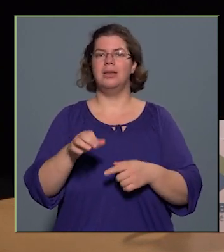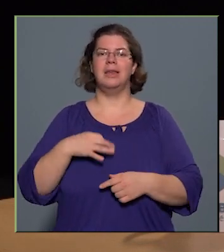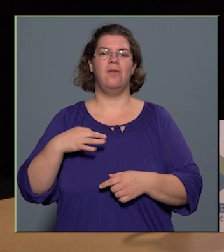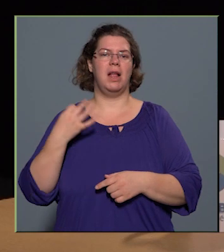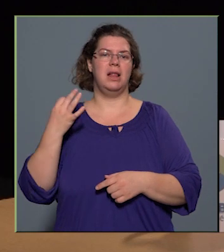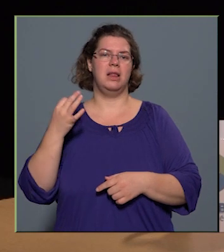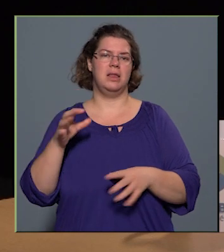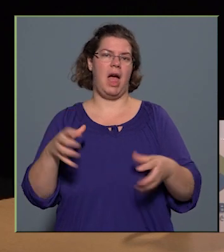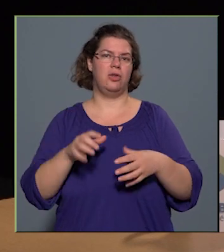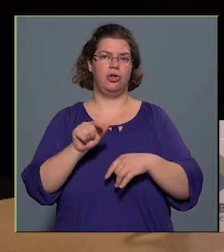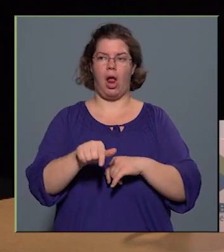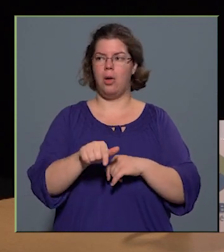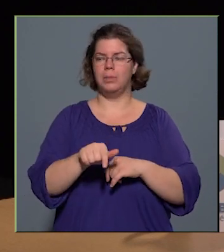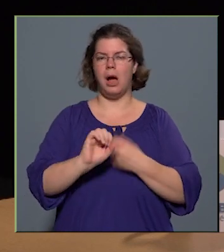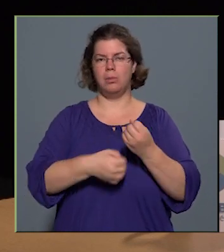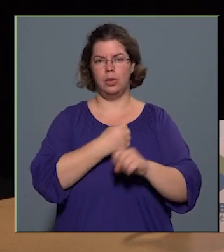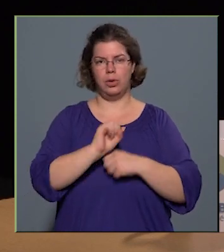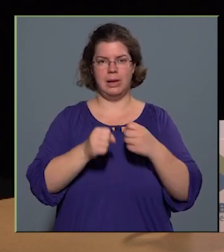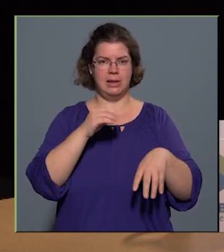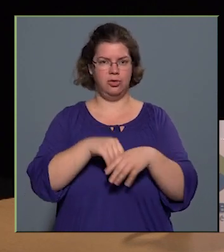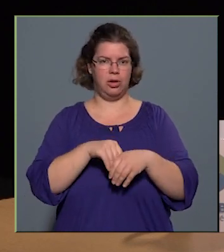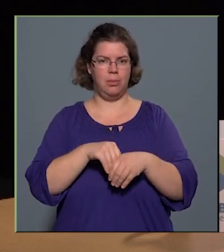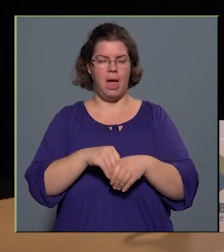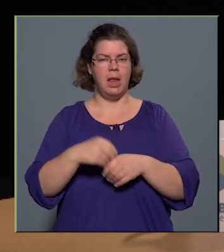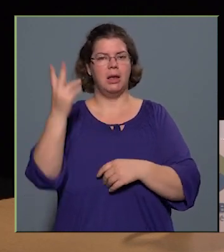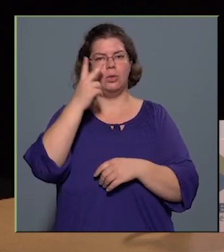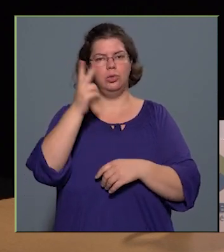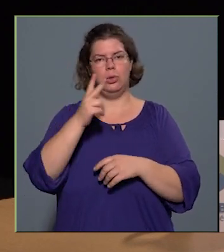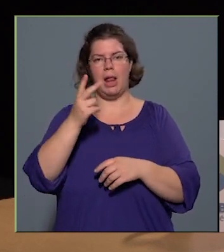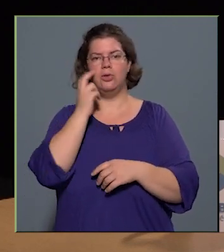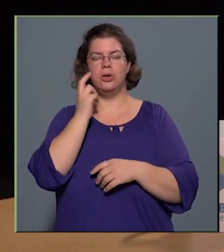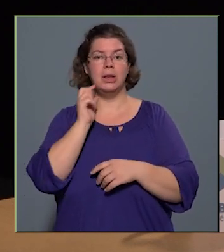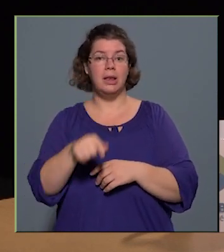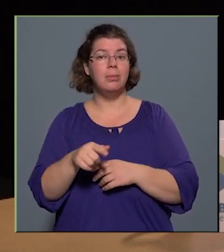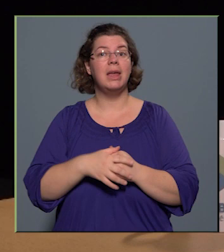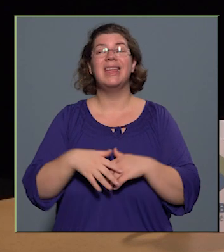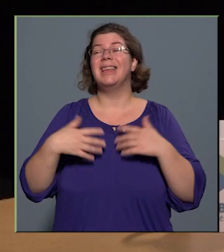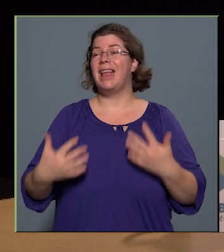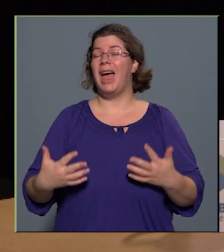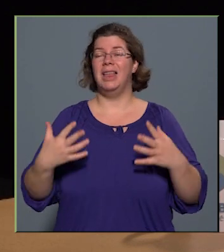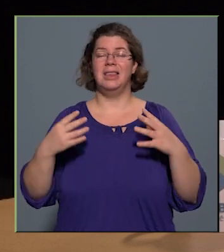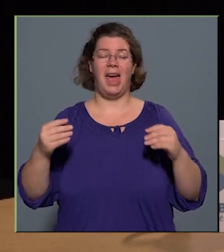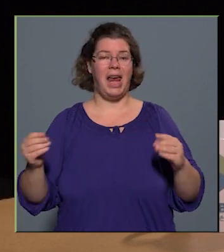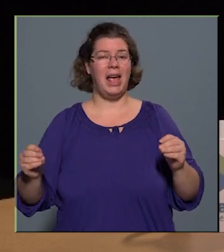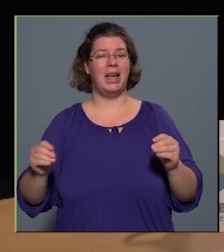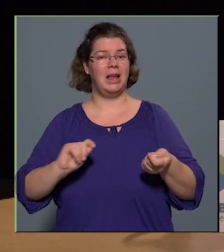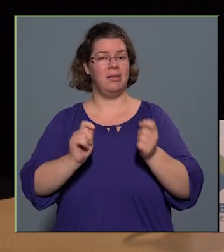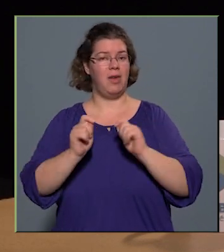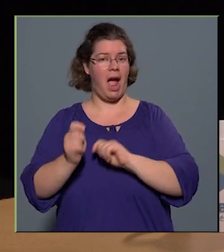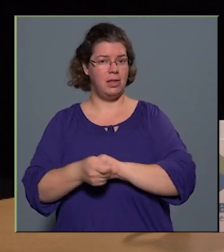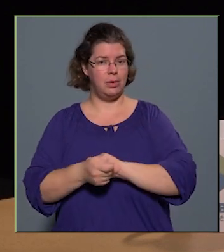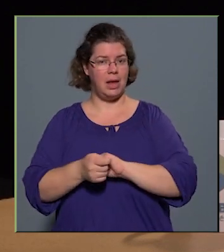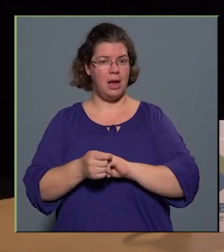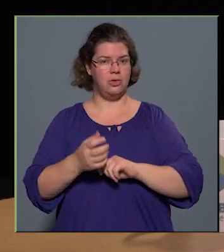működtetésében mondjuk egy kulturális intézmény. Tehát, hogy rengeteg változás